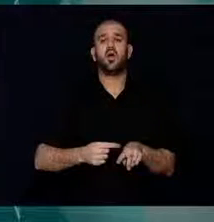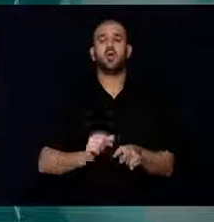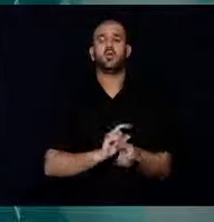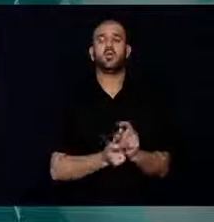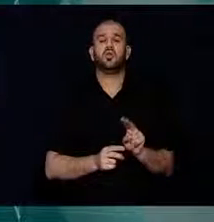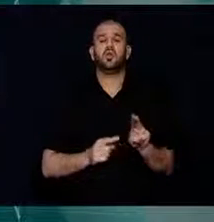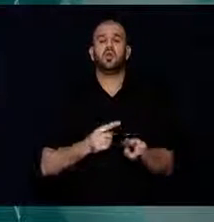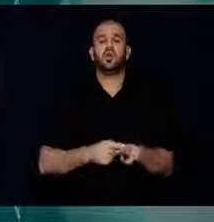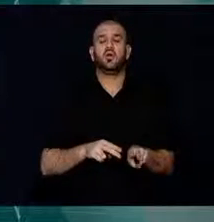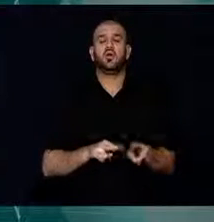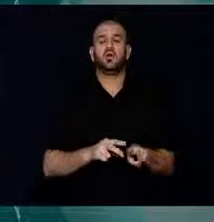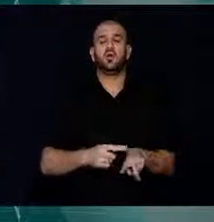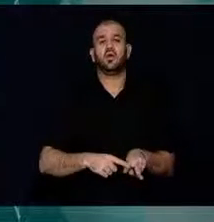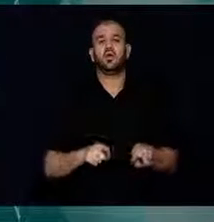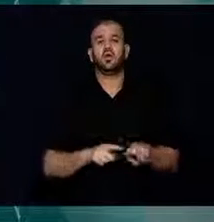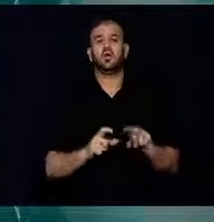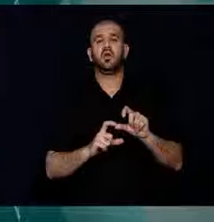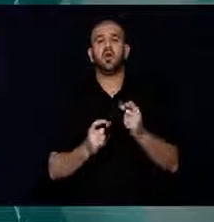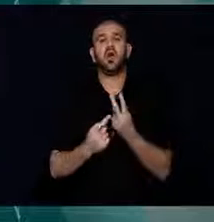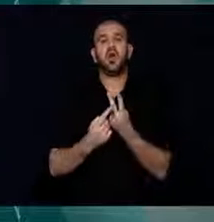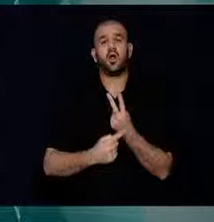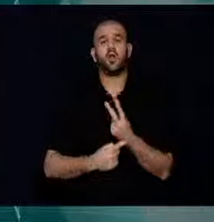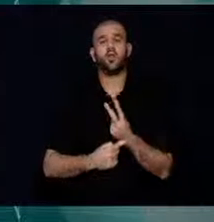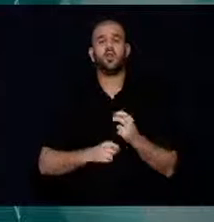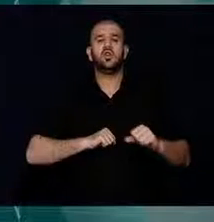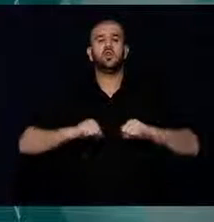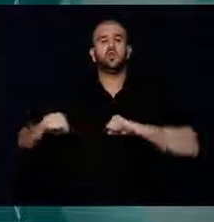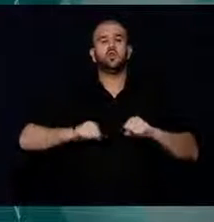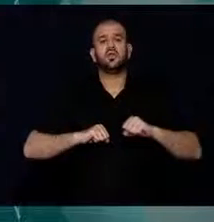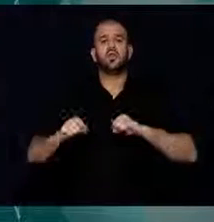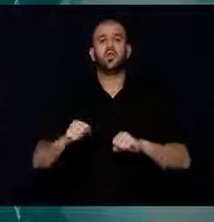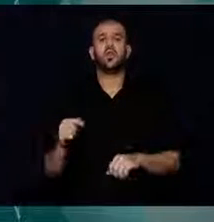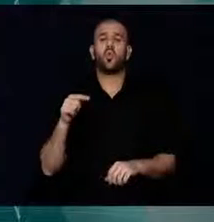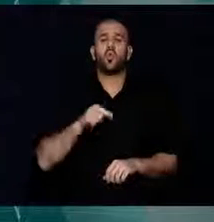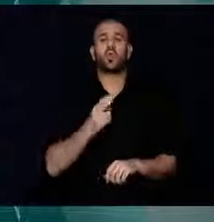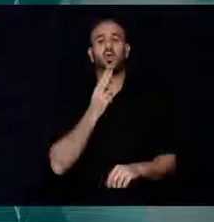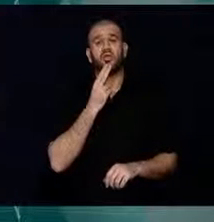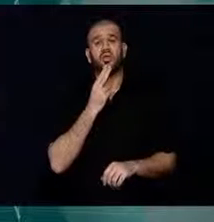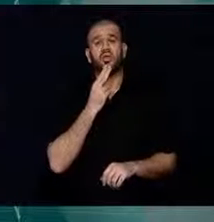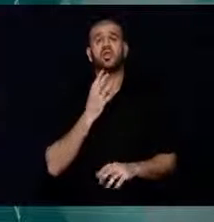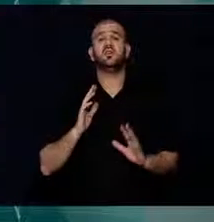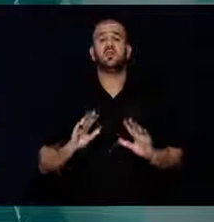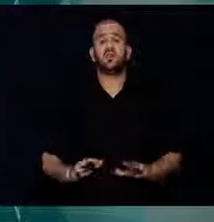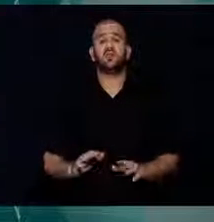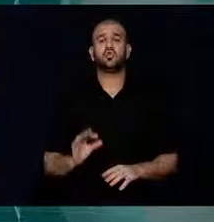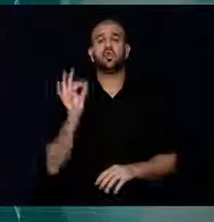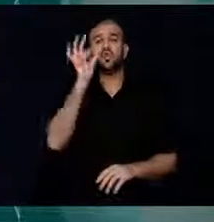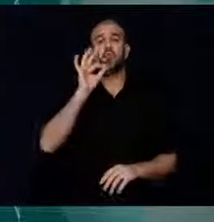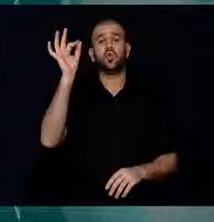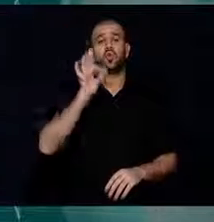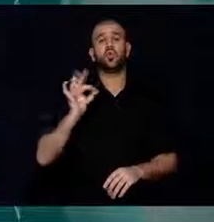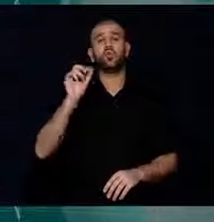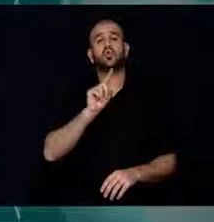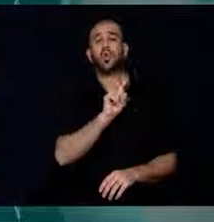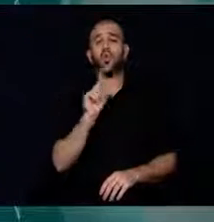kadınların, Sadece yüzde onunun bildirimde bulunduğu göz önüne alındığında,